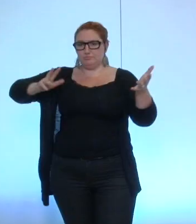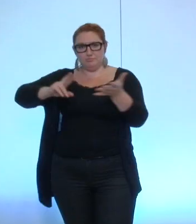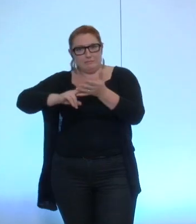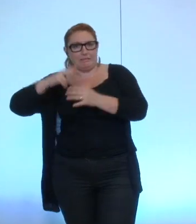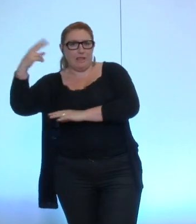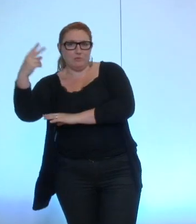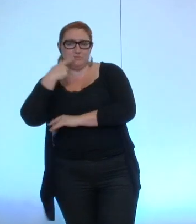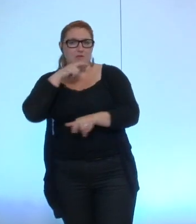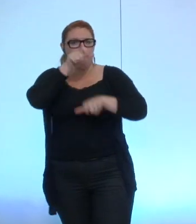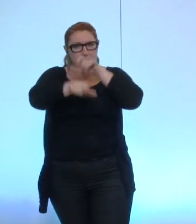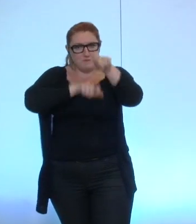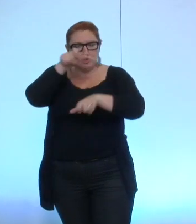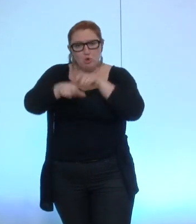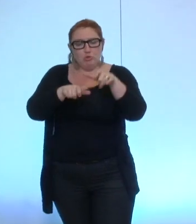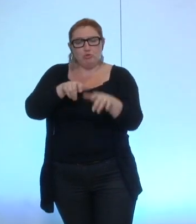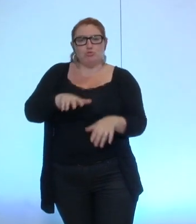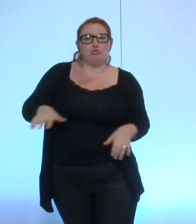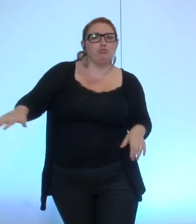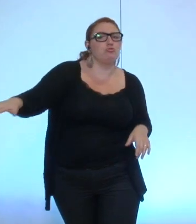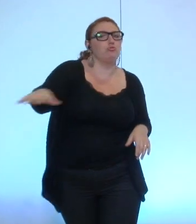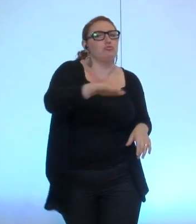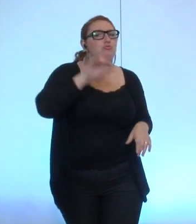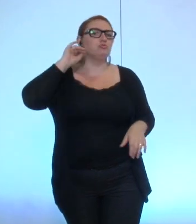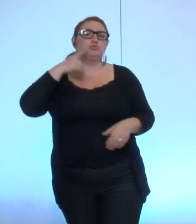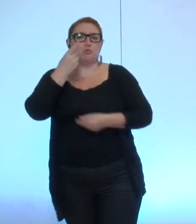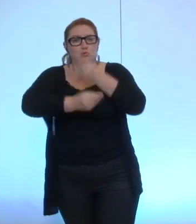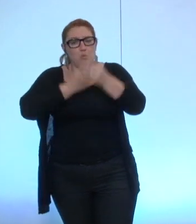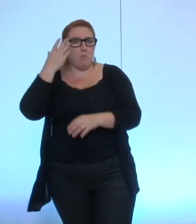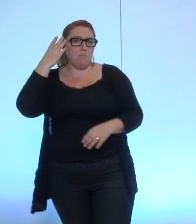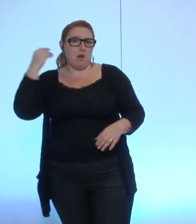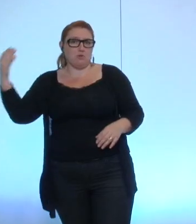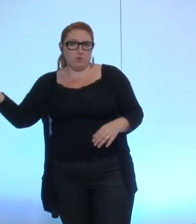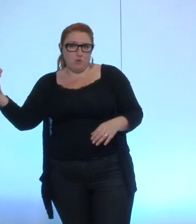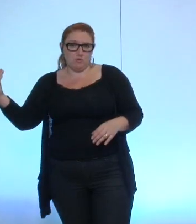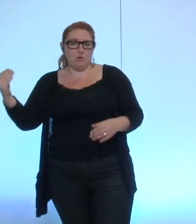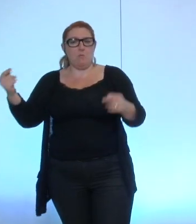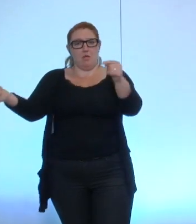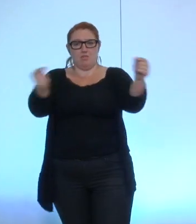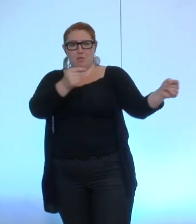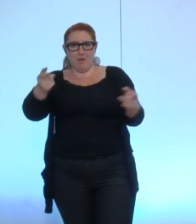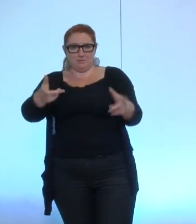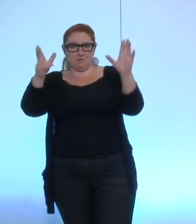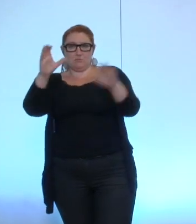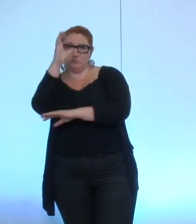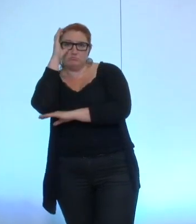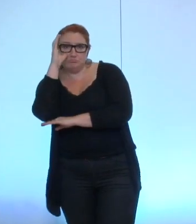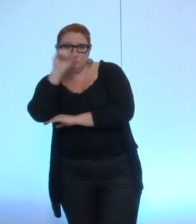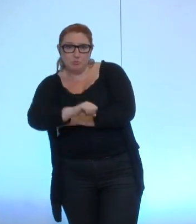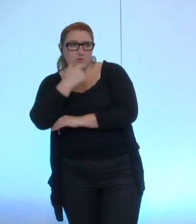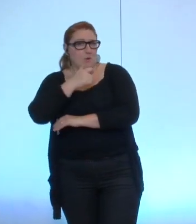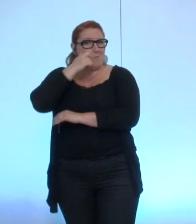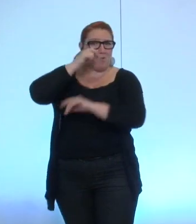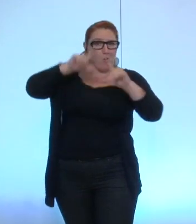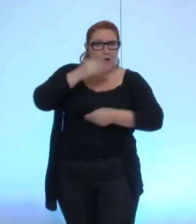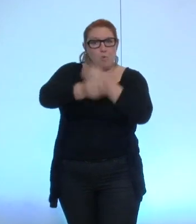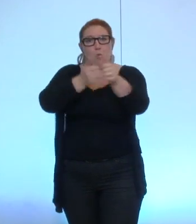cela permet aussi à des personnes sourdes ou malentendantes de suivre nos séances qu'elles soient présentes ou à distance et je voudrais